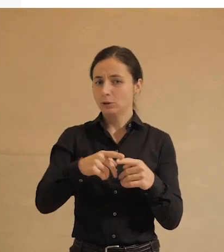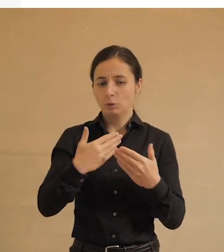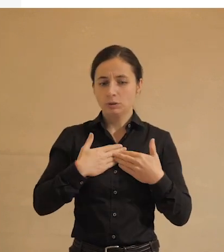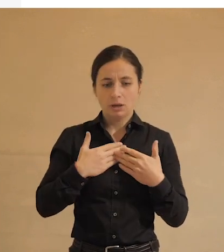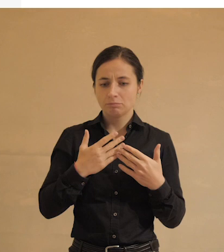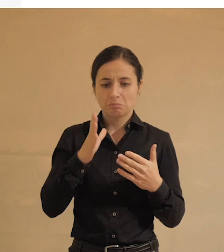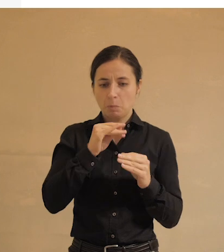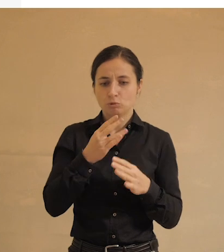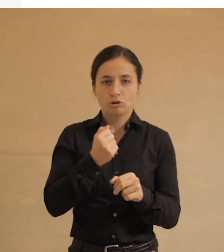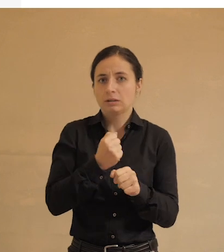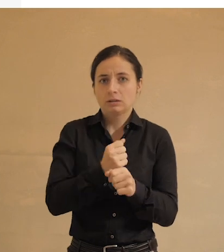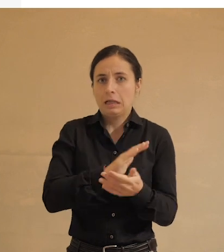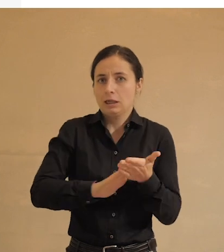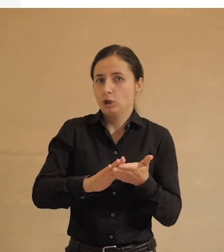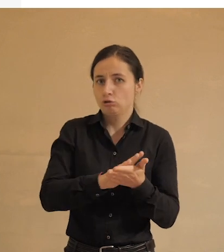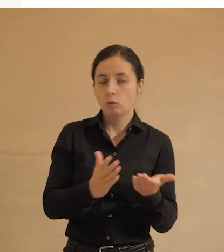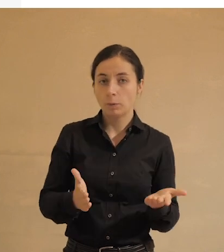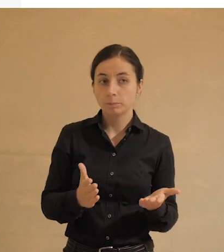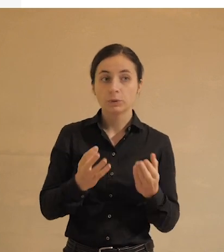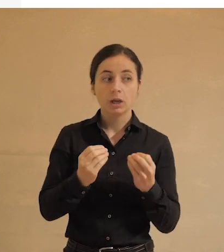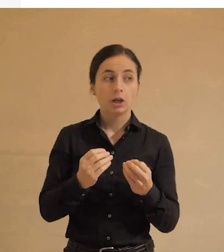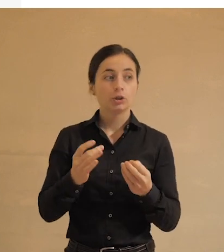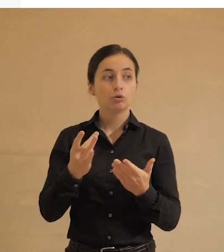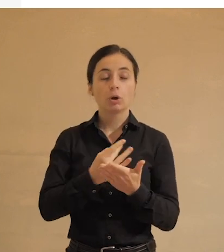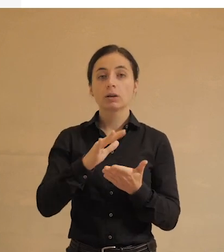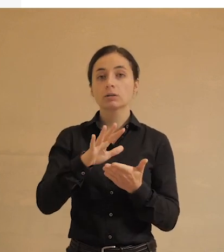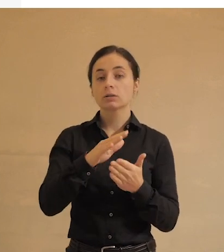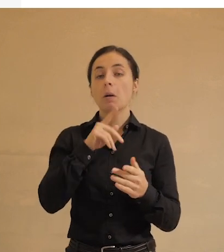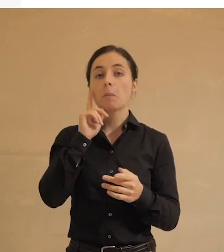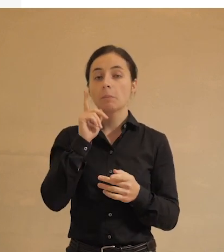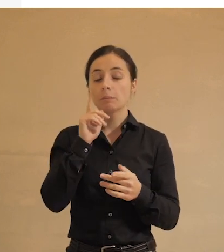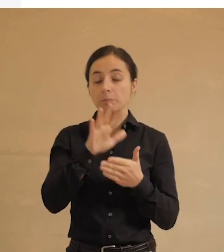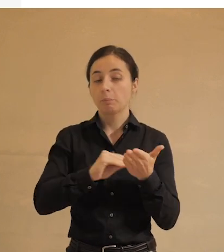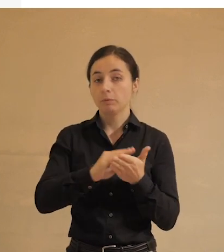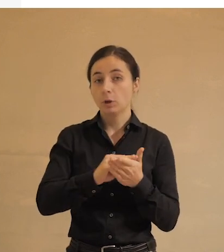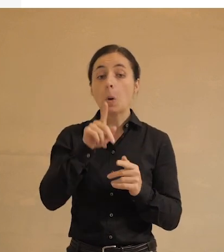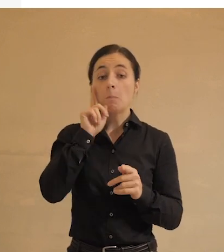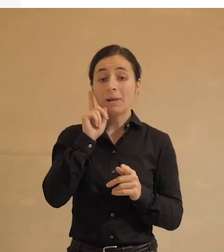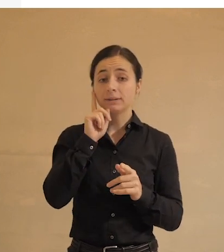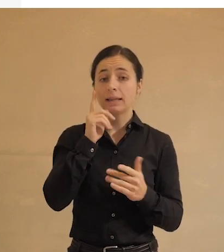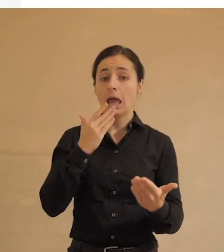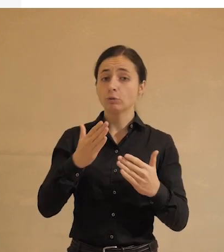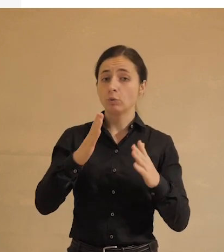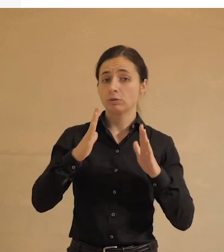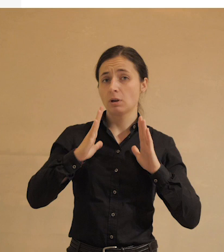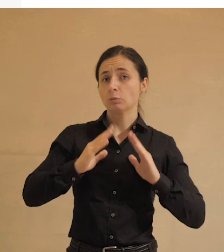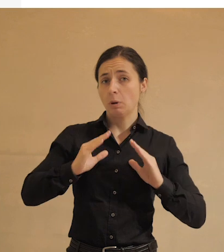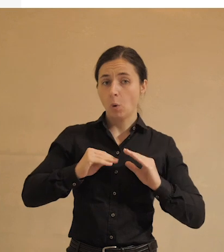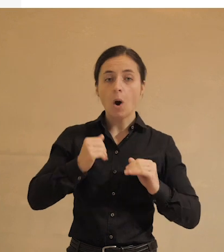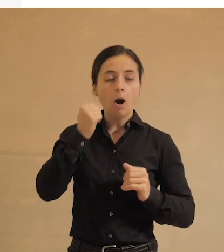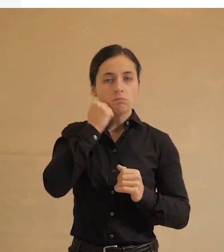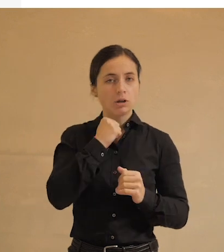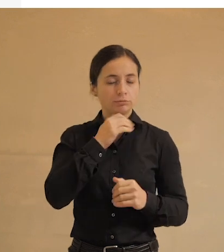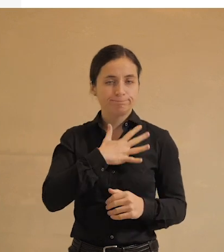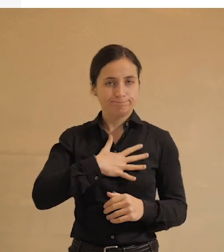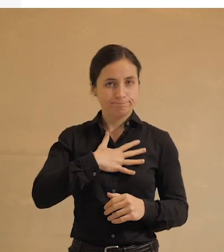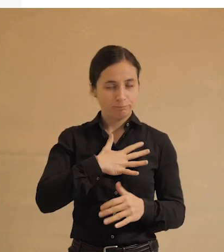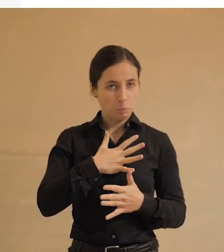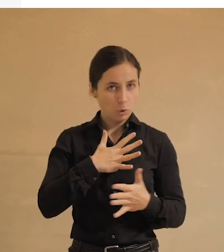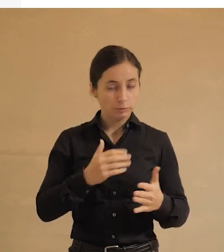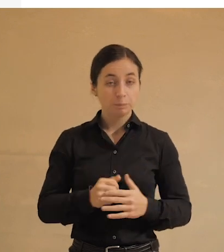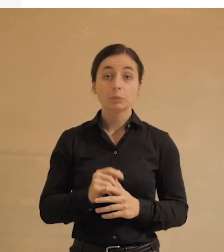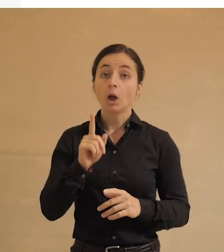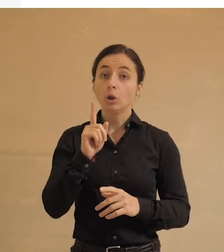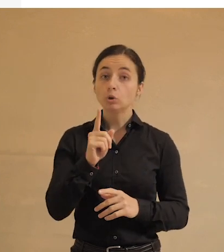получается сделать. Значит, еще раз повторю, молодые относятся к этому спокойнее, чем пожилые, но